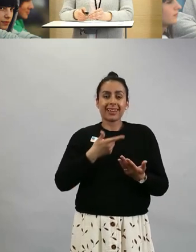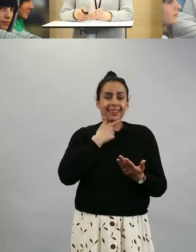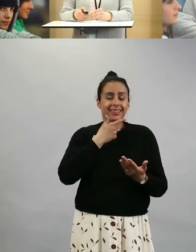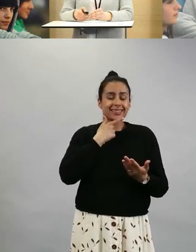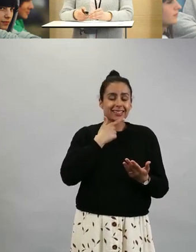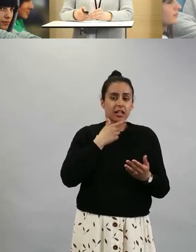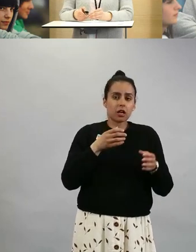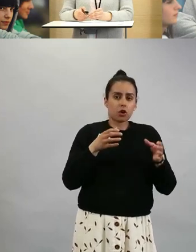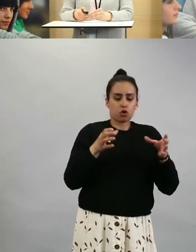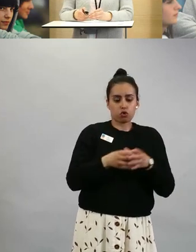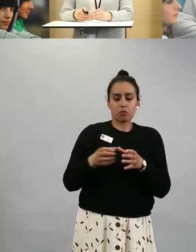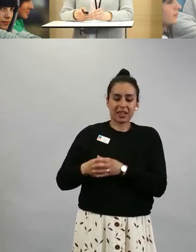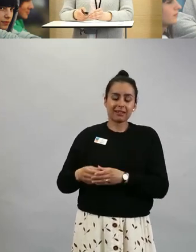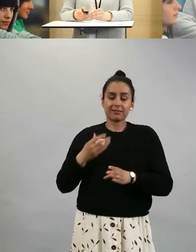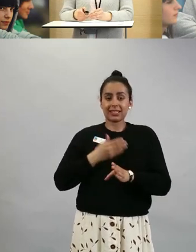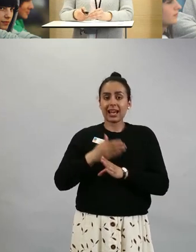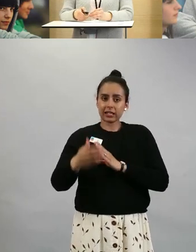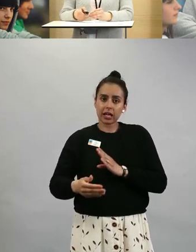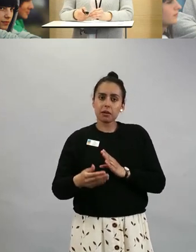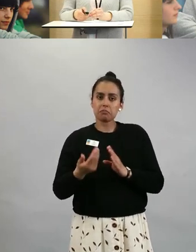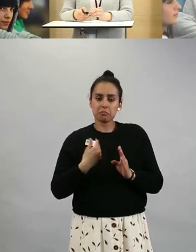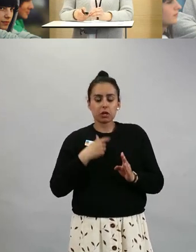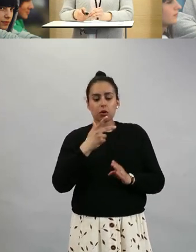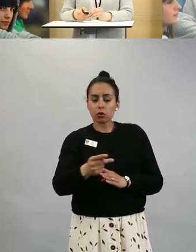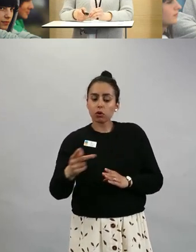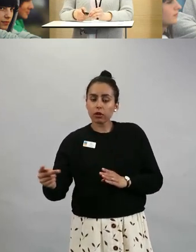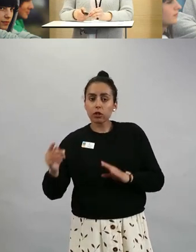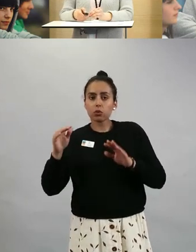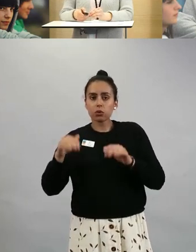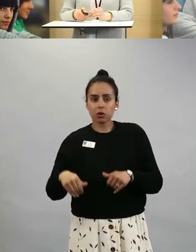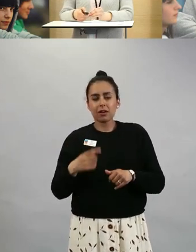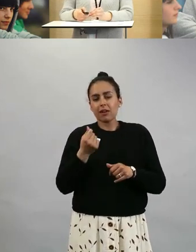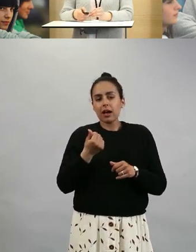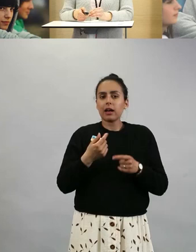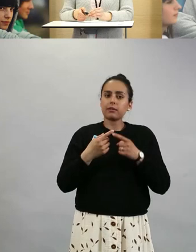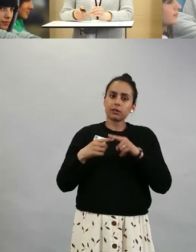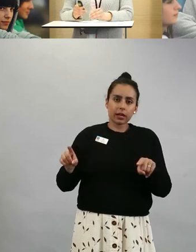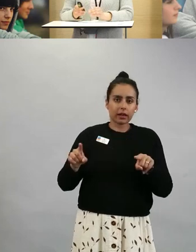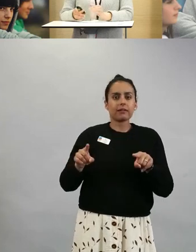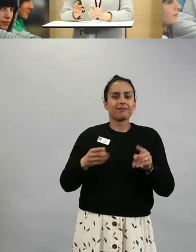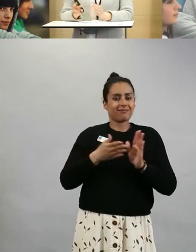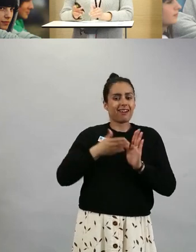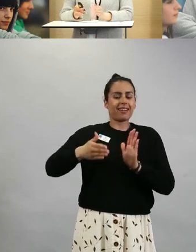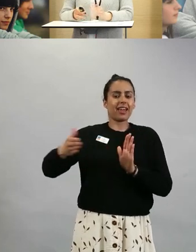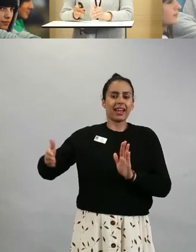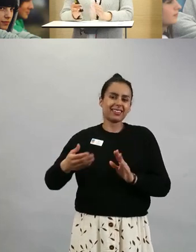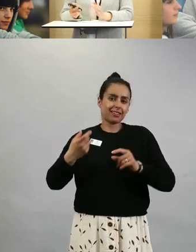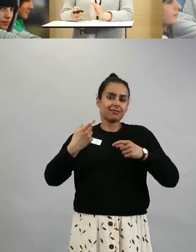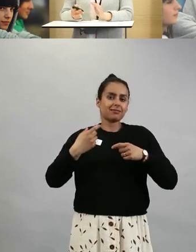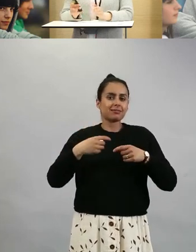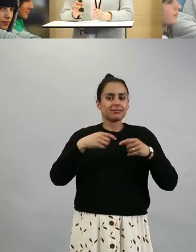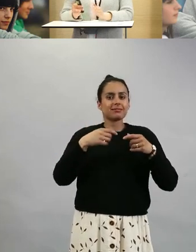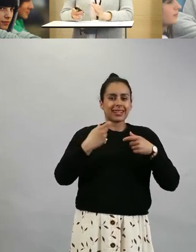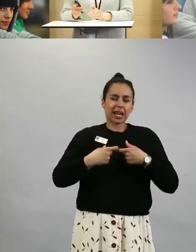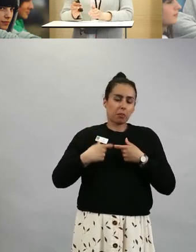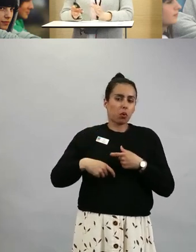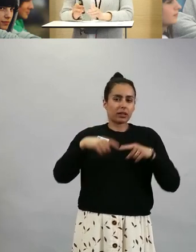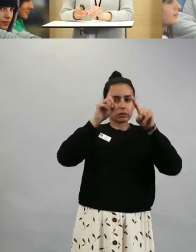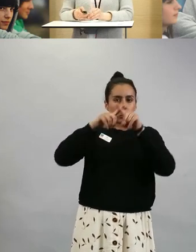jälkeen tulevia. Toki vähän eri tahdissa, eri kunnissa, mutta siinäkin on sellaista vaihtelua, että